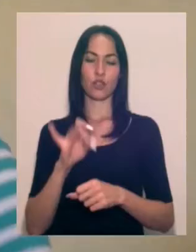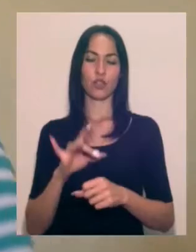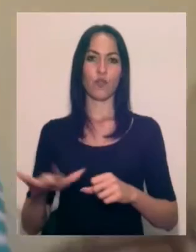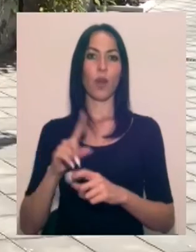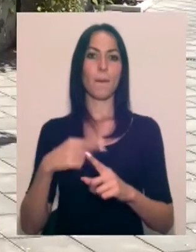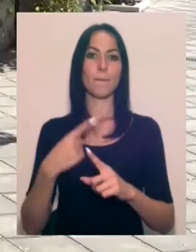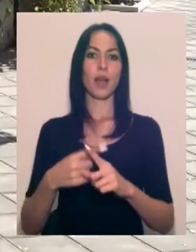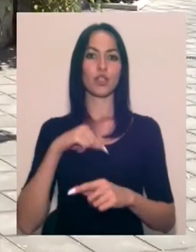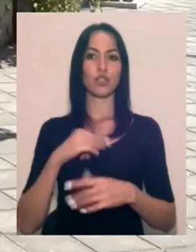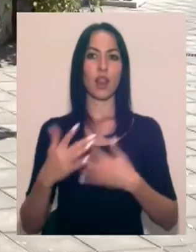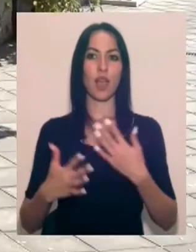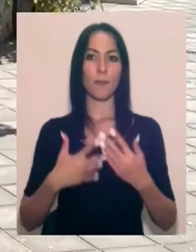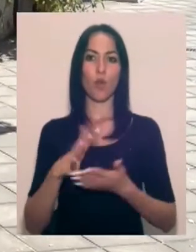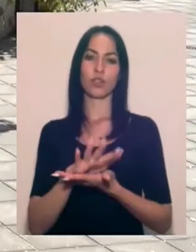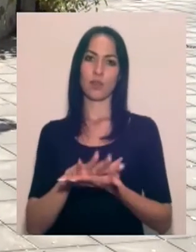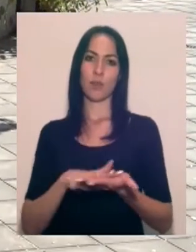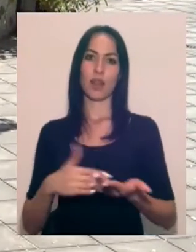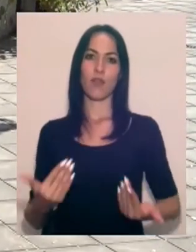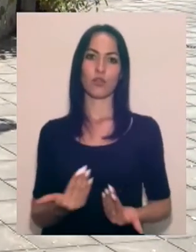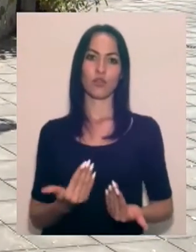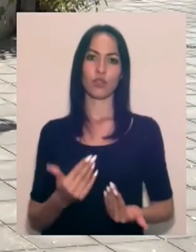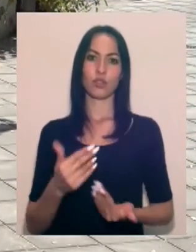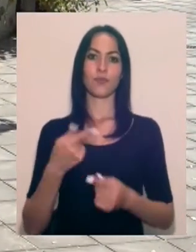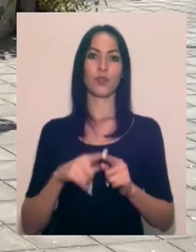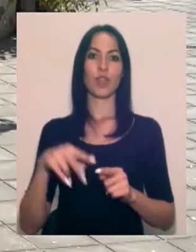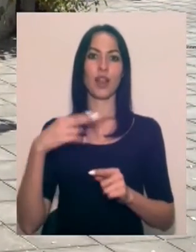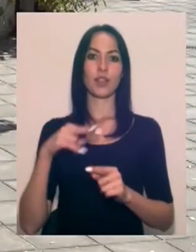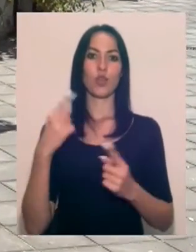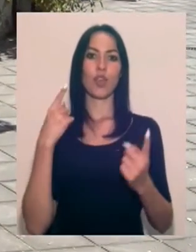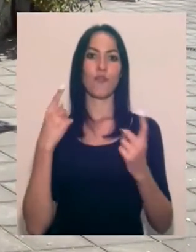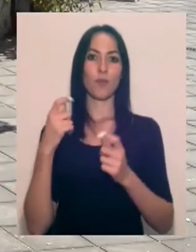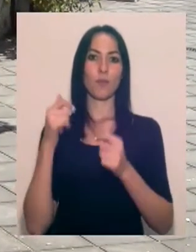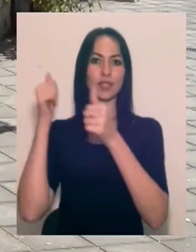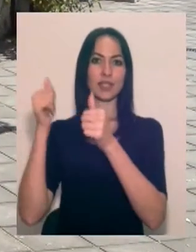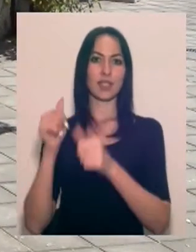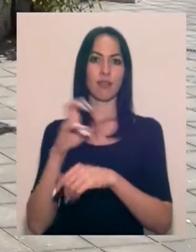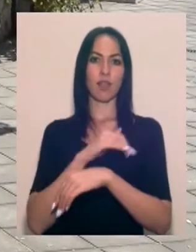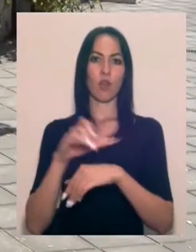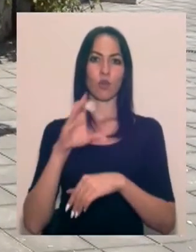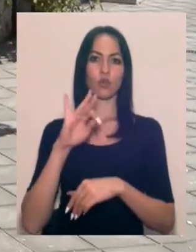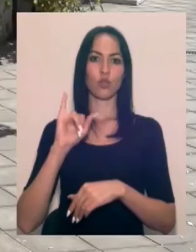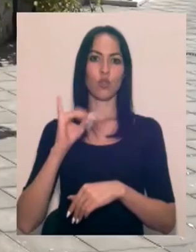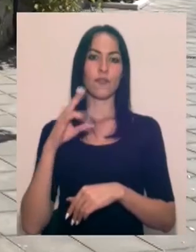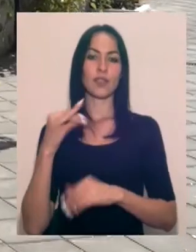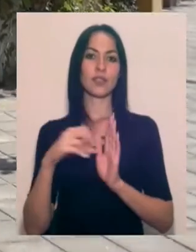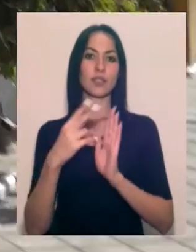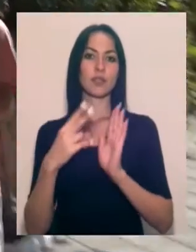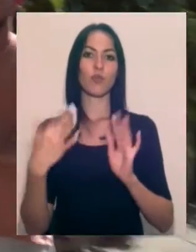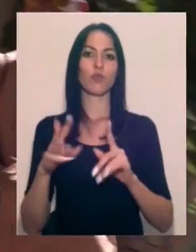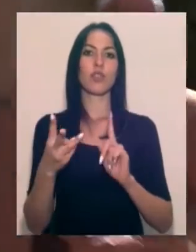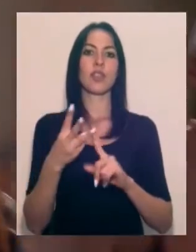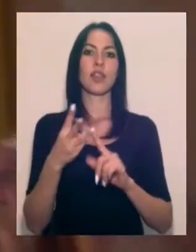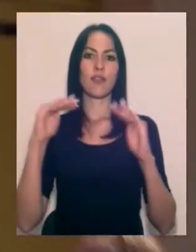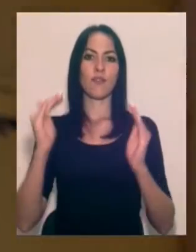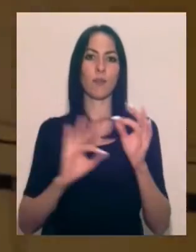продлівають життя. Керамічний літературно-інформаційний знак на Софіївській 17 став третім в рамках проєкту «Читання вдома»,